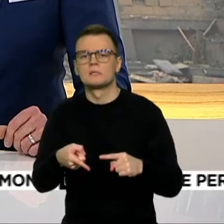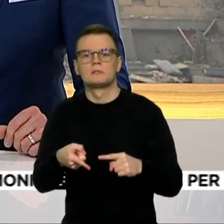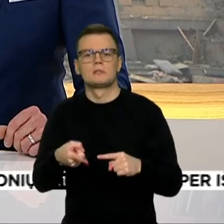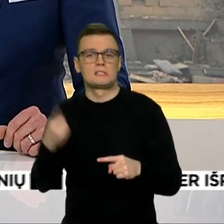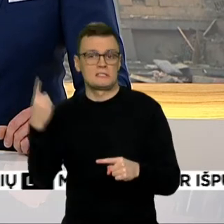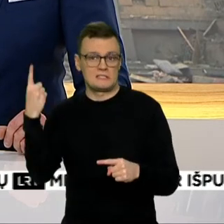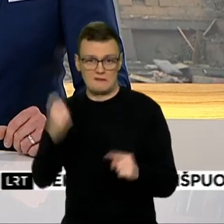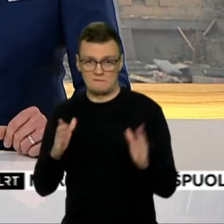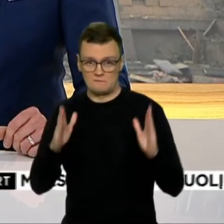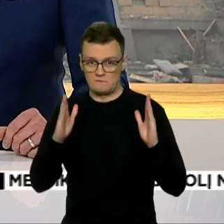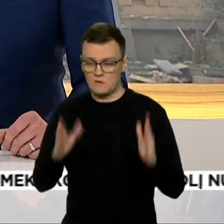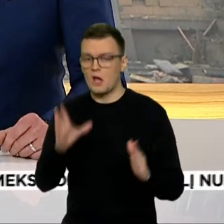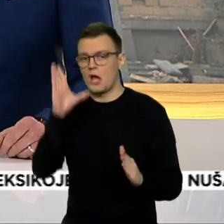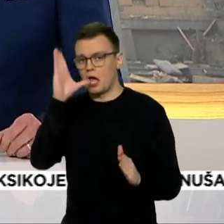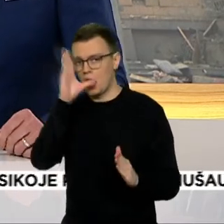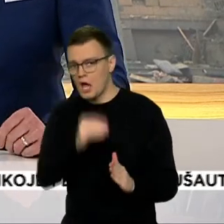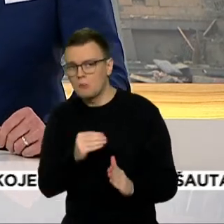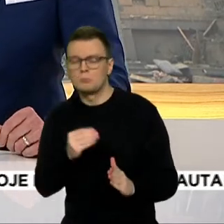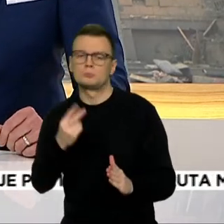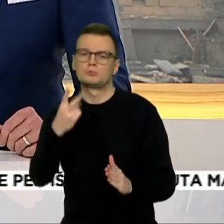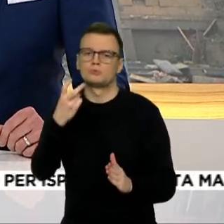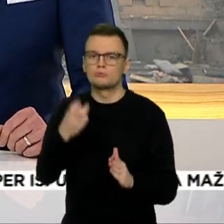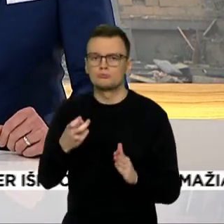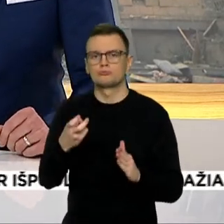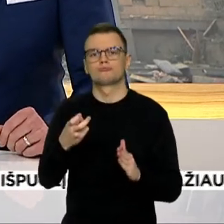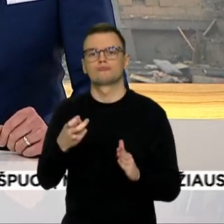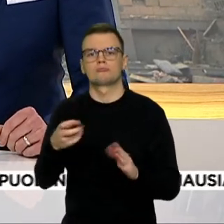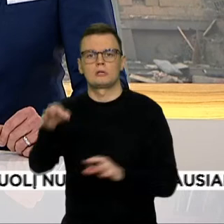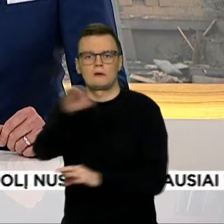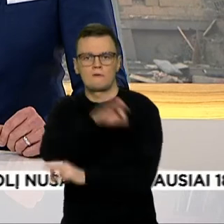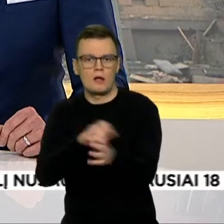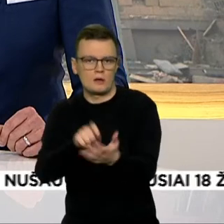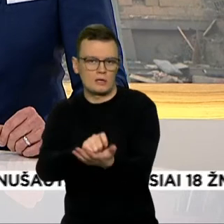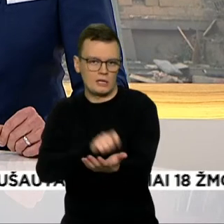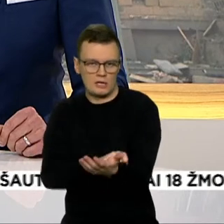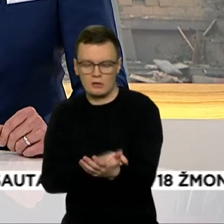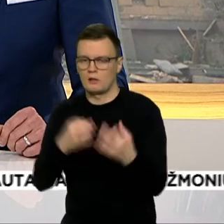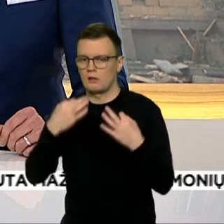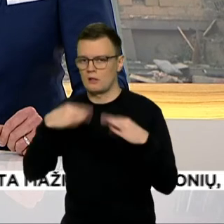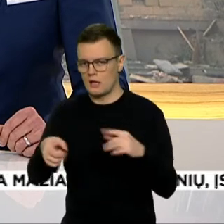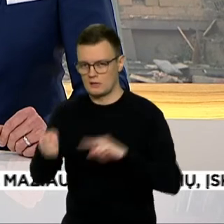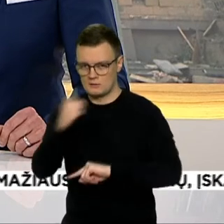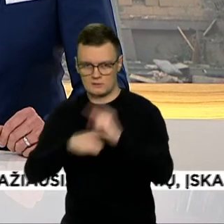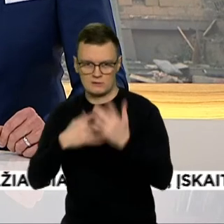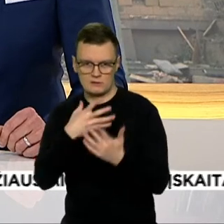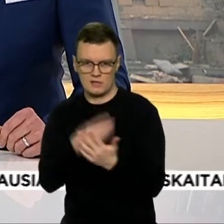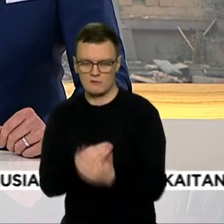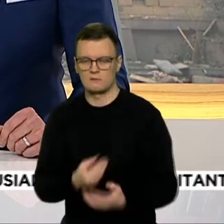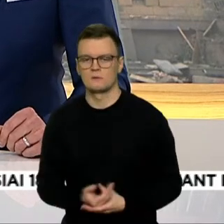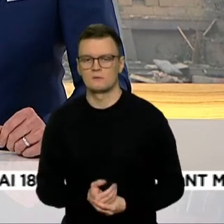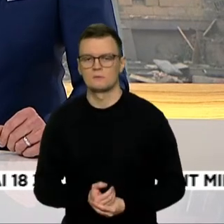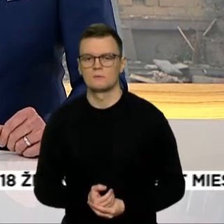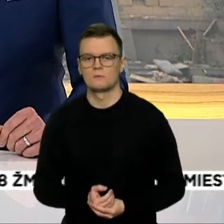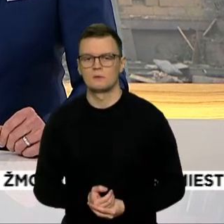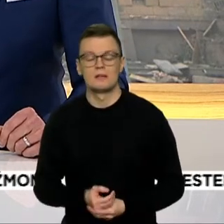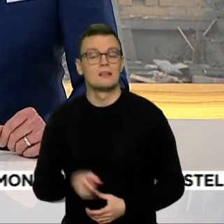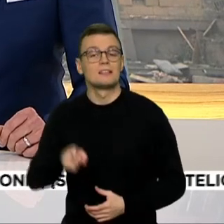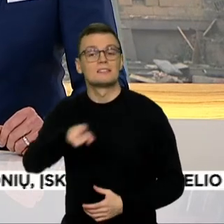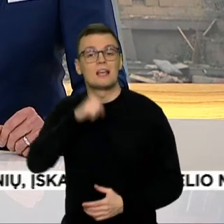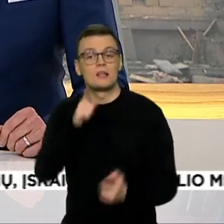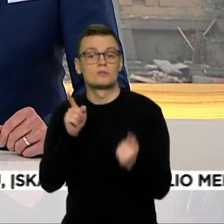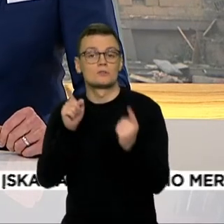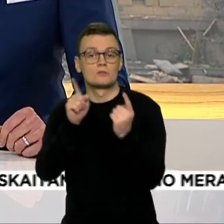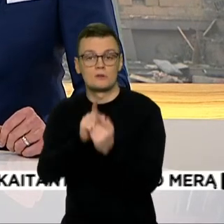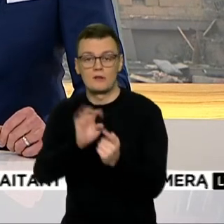teritorijos, o Rusijos prezidento nurodyma visiškai perimti Zaporyžios atominės elektrinės kontrolę vadina niekiniu. Su Volodymiru Zelenskiu susitikęs